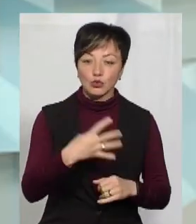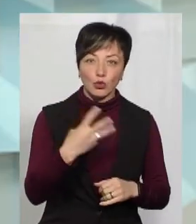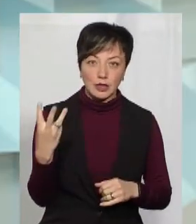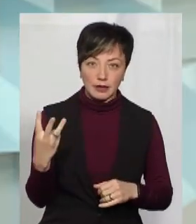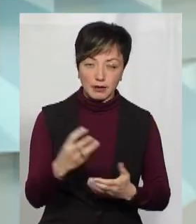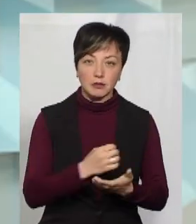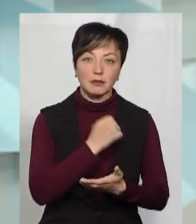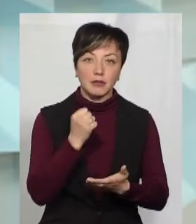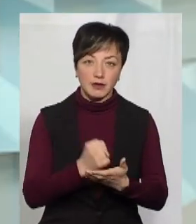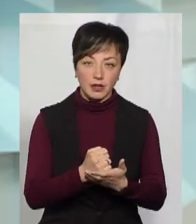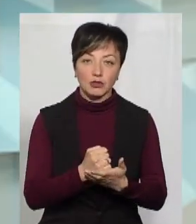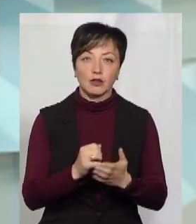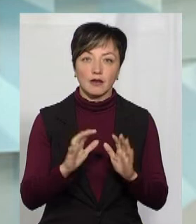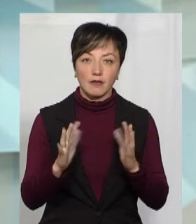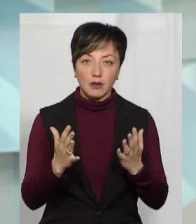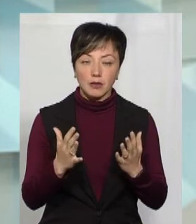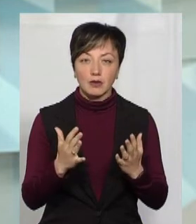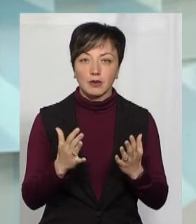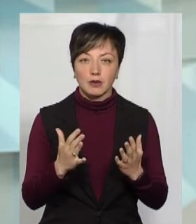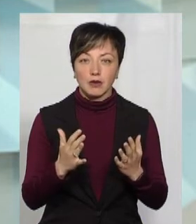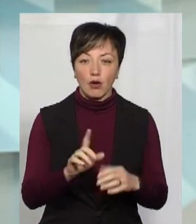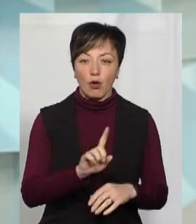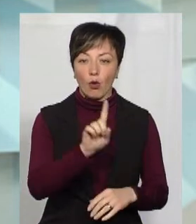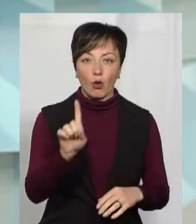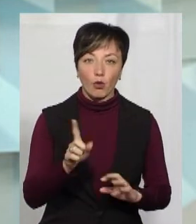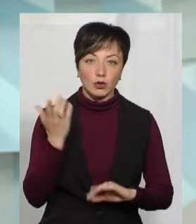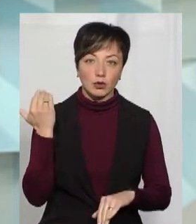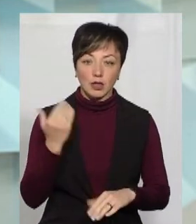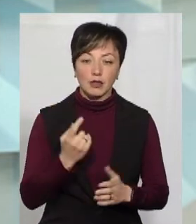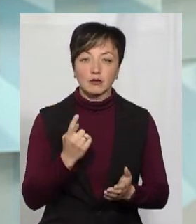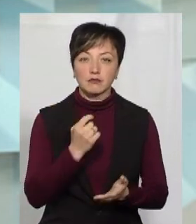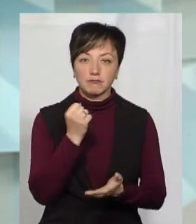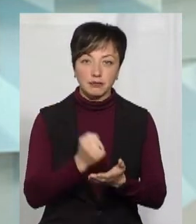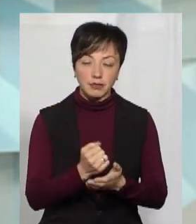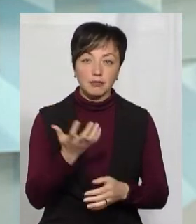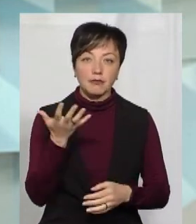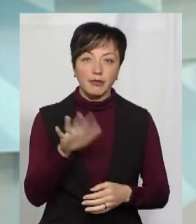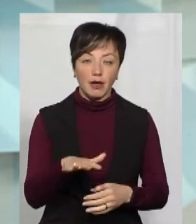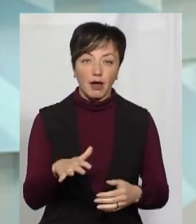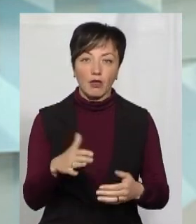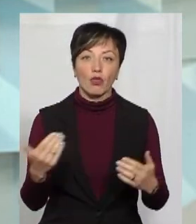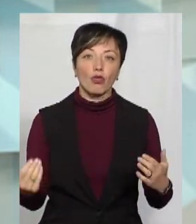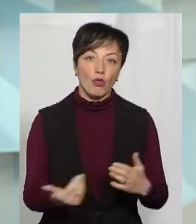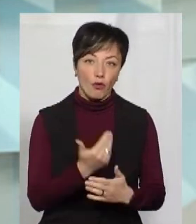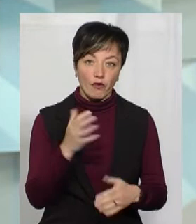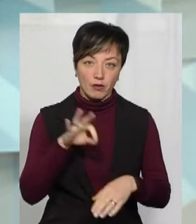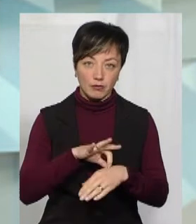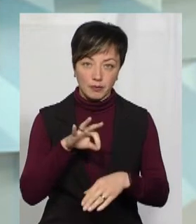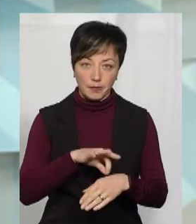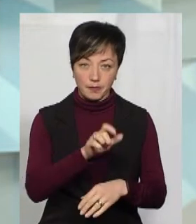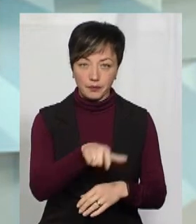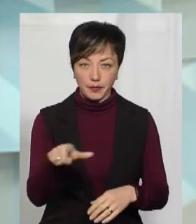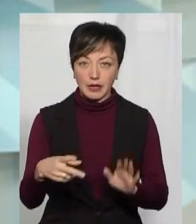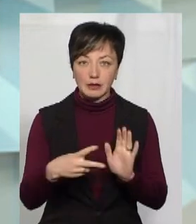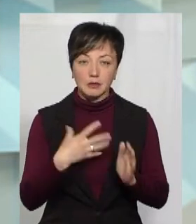підтверджених випадки, от буквально годину тому підтвердило ще 5 нових випадків. На